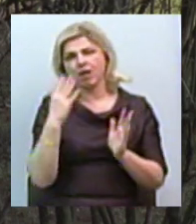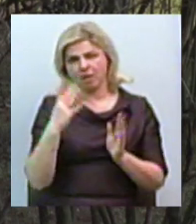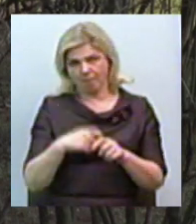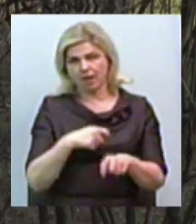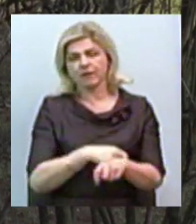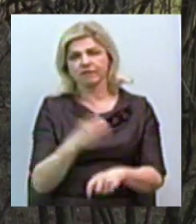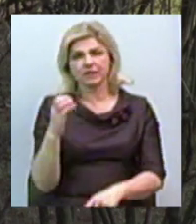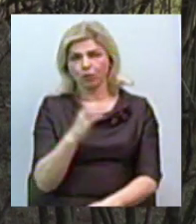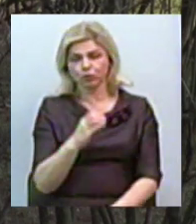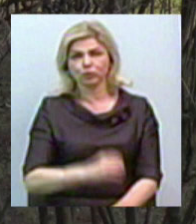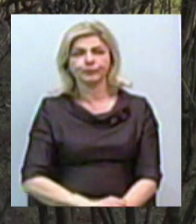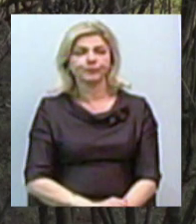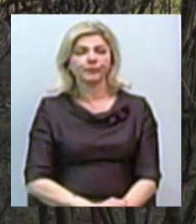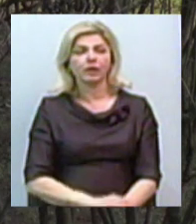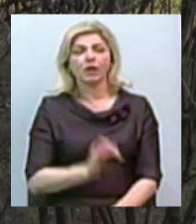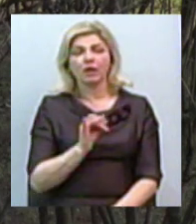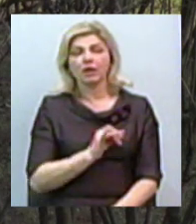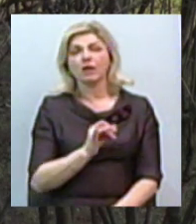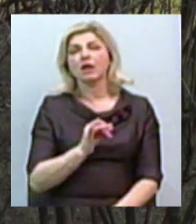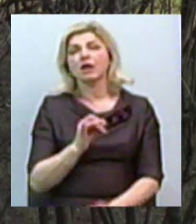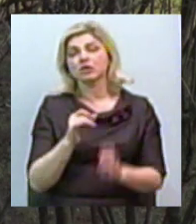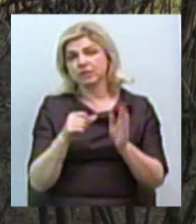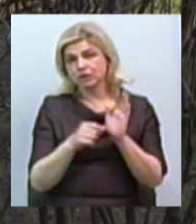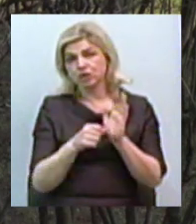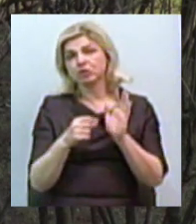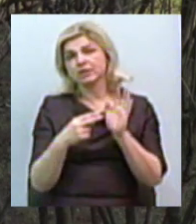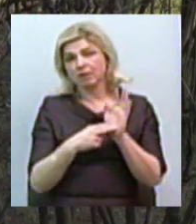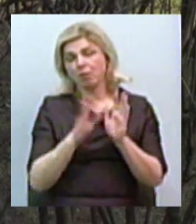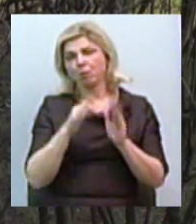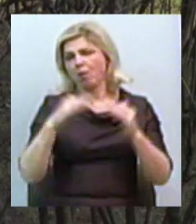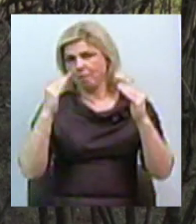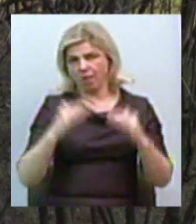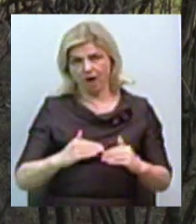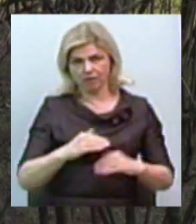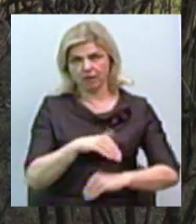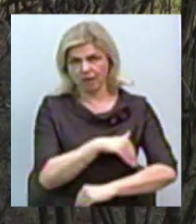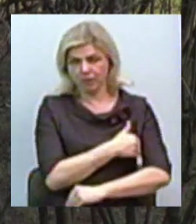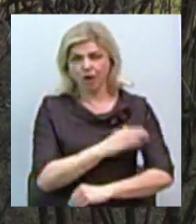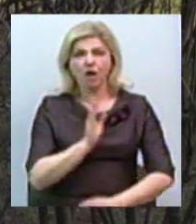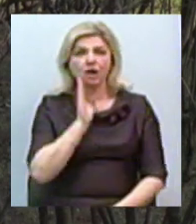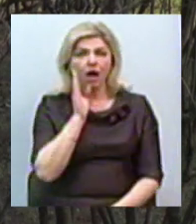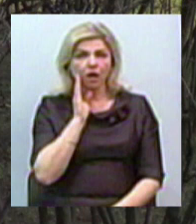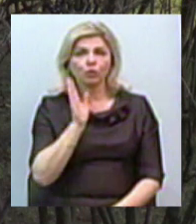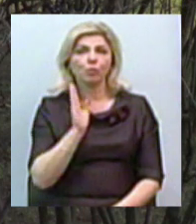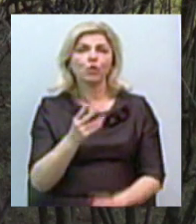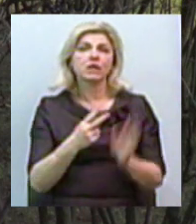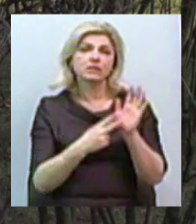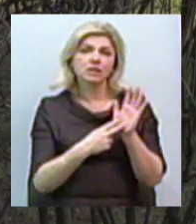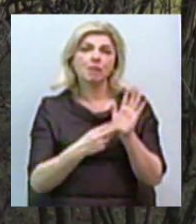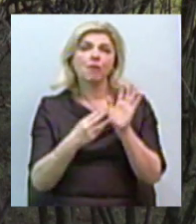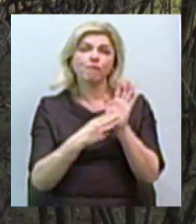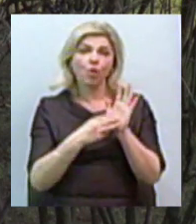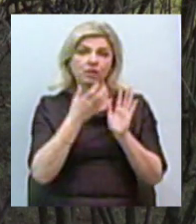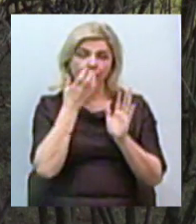за секунду. Протягом 5-го числа температура буде стрімко падати. Зранку буде десь 7-8 градусів